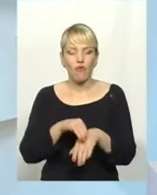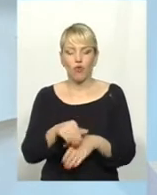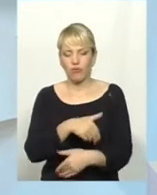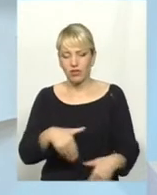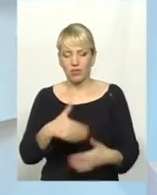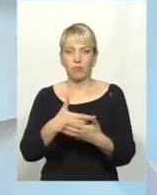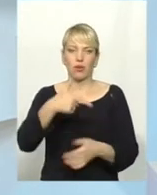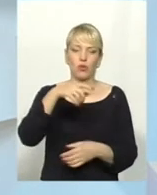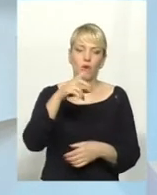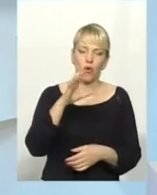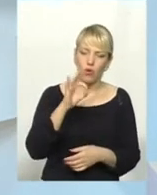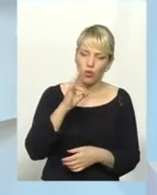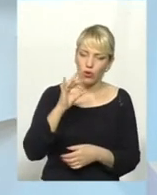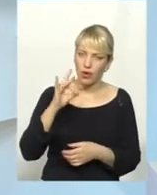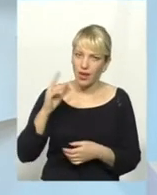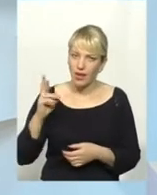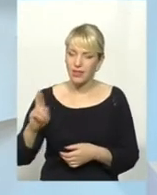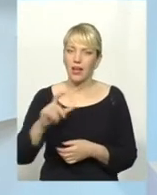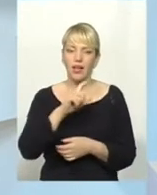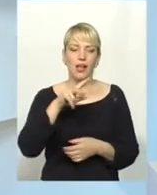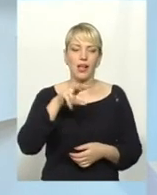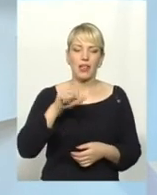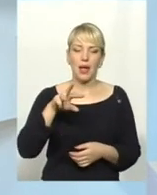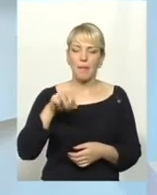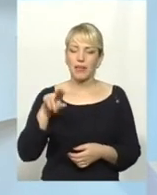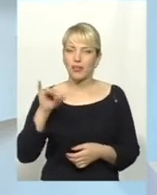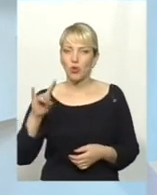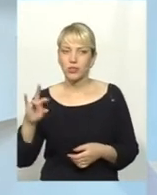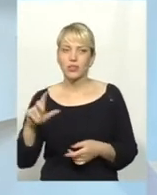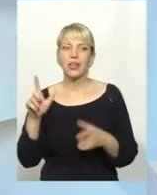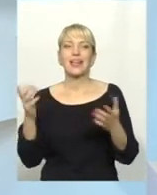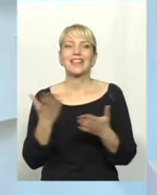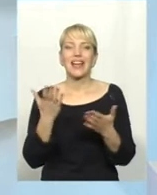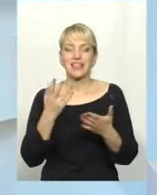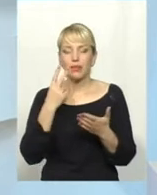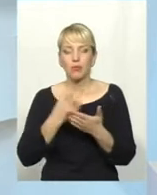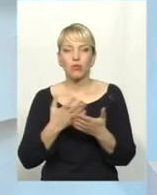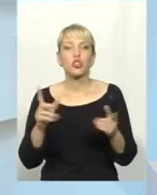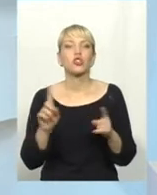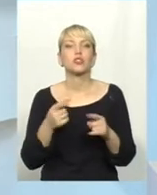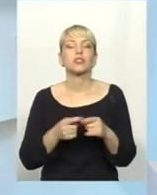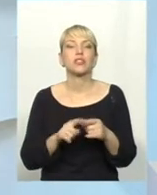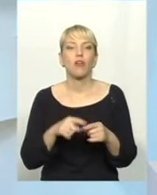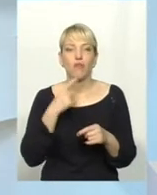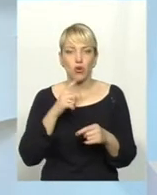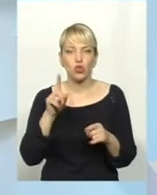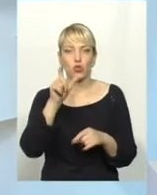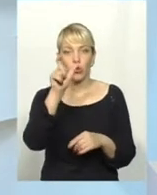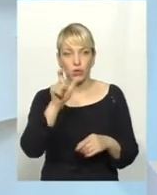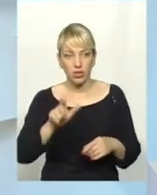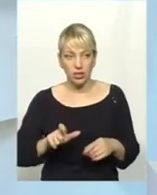ганереї, хламідіози, і інші, які маніфесно проявляються. Проша це говорить, що у людини